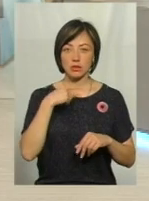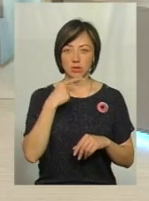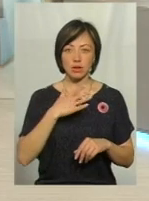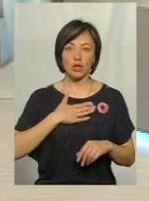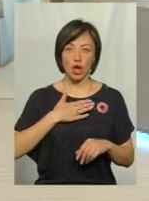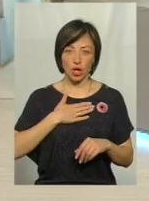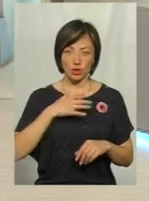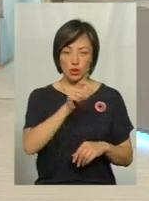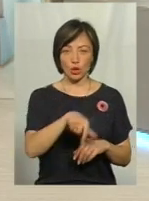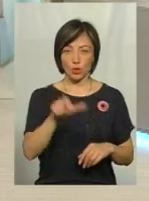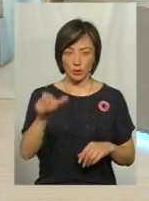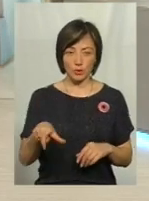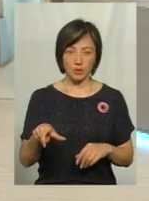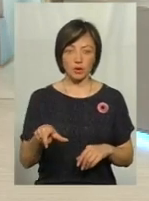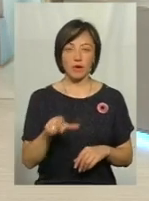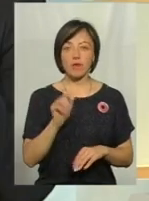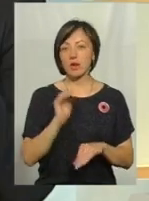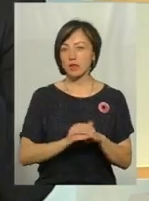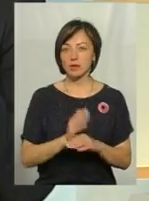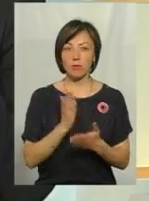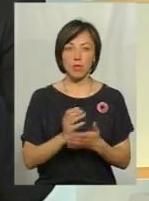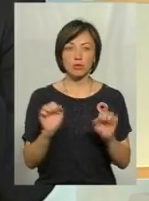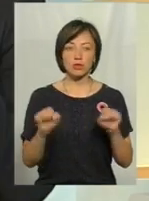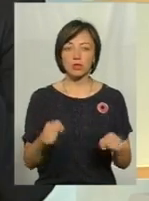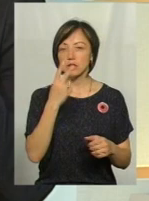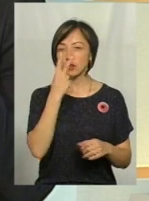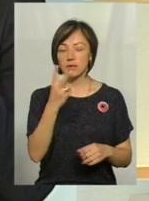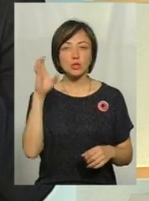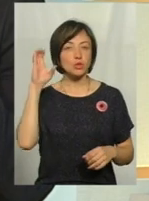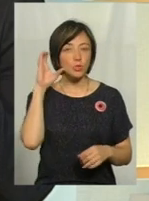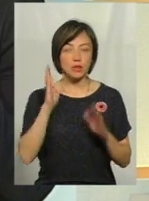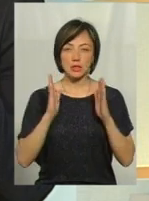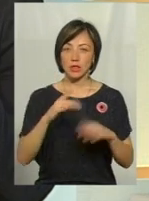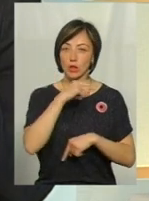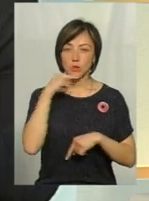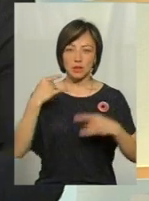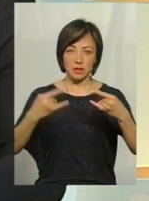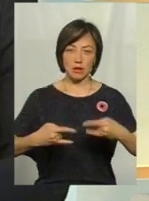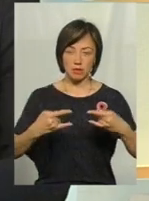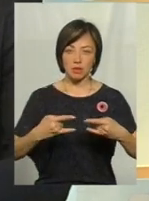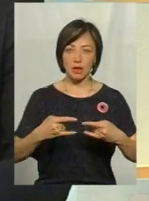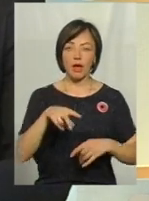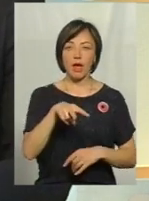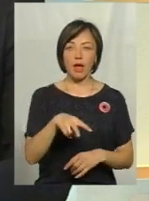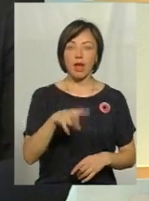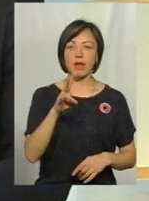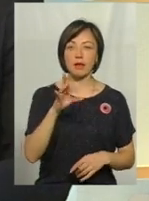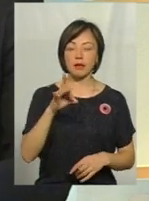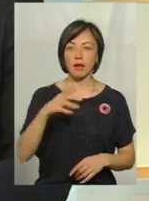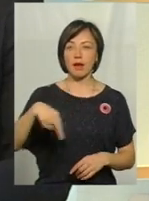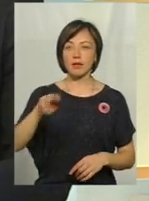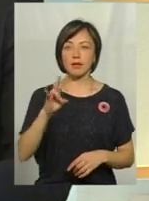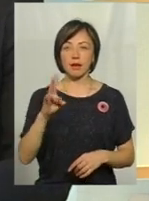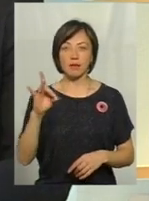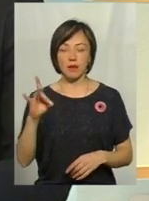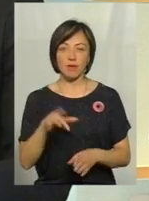наші люди, вони фактично мають можливість слухати і дивитися російське телебачення, ЛНР, ДНР. Відповідно,